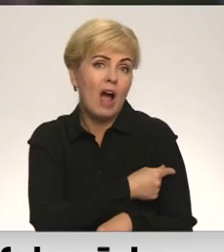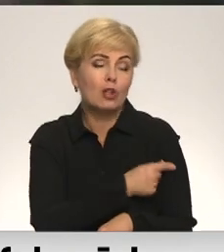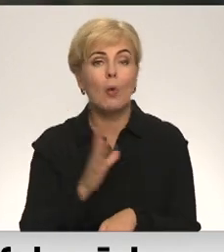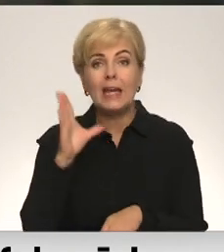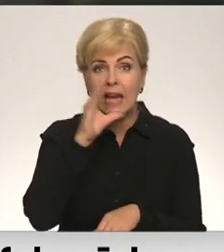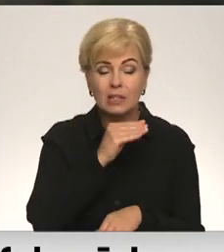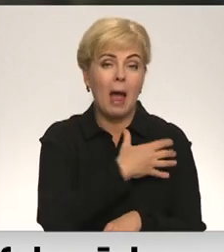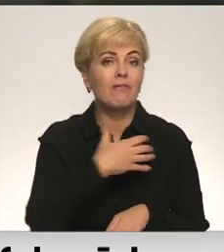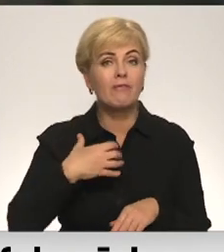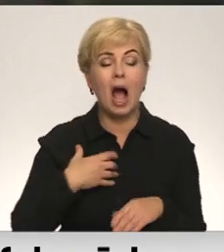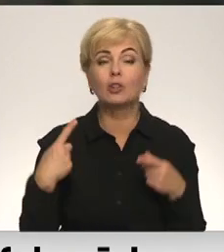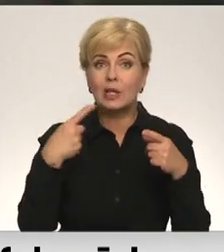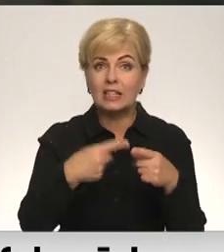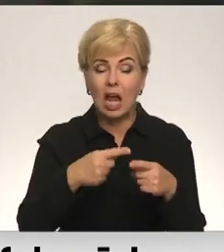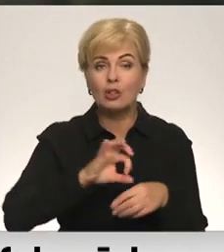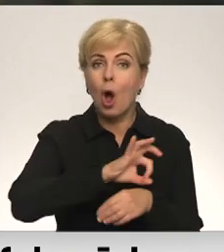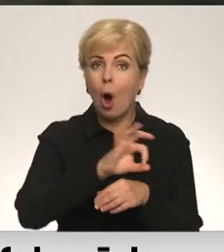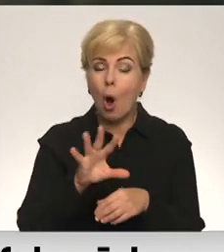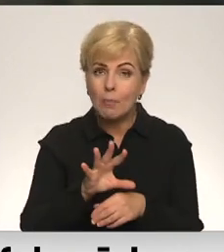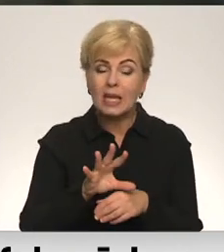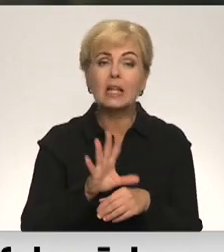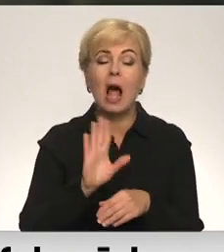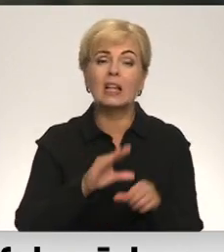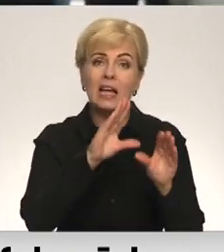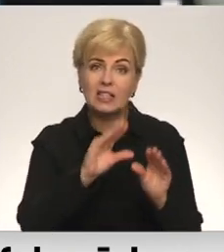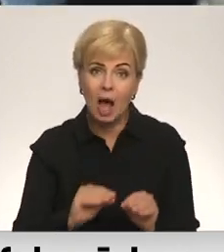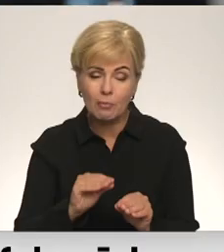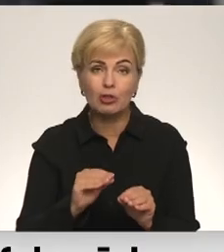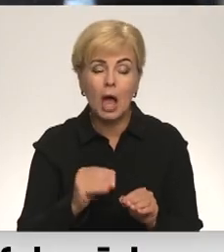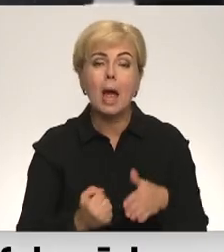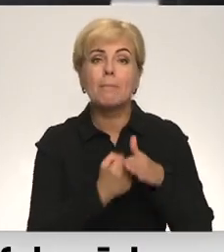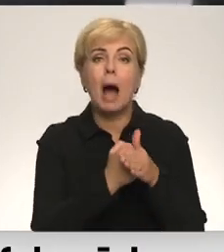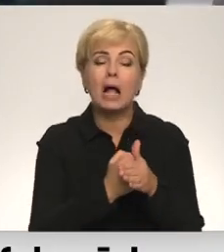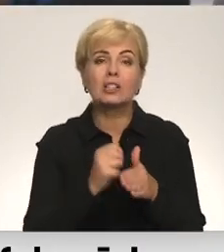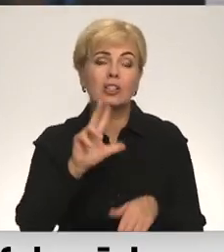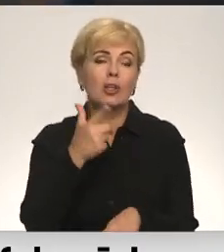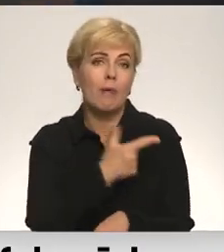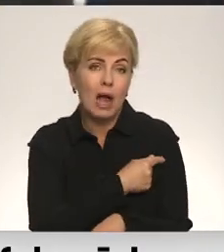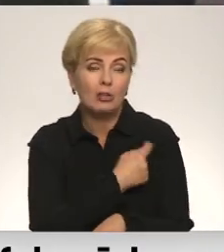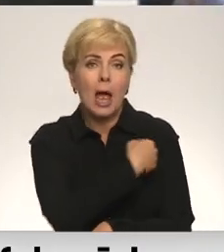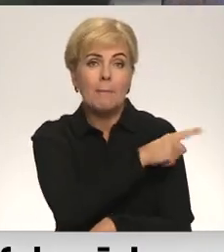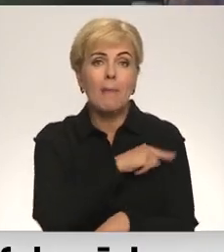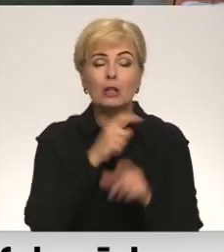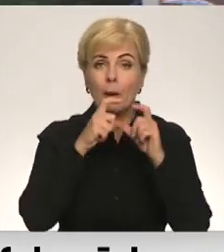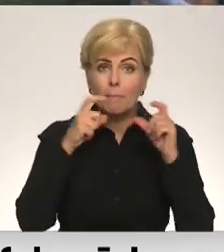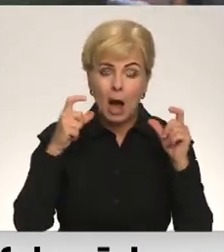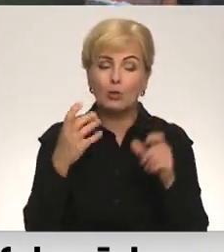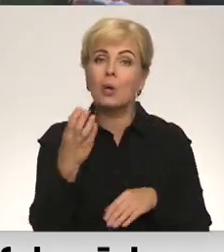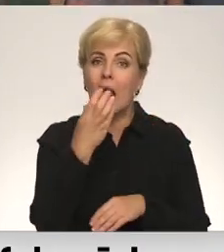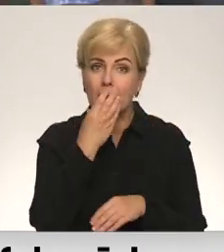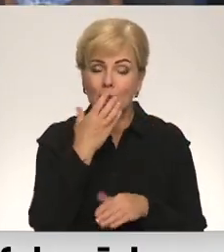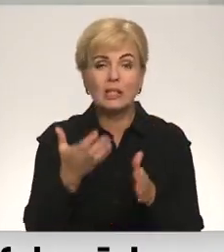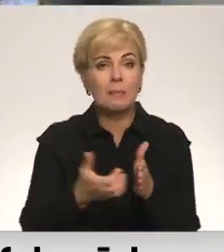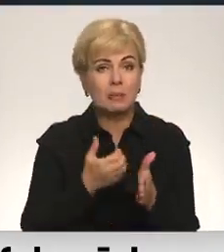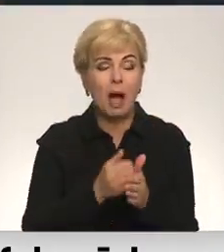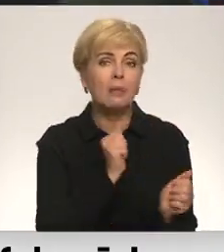Līdz ar to valdības strateģija Omikrona savaldīšanai balstās uz revakcināciju medicīnisko masku vai respiratoru valkāšanu un